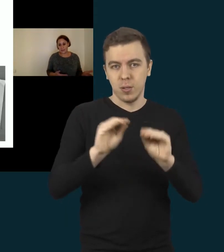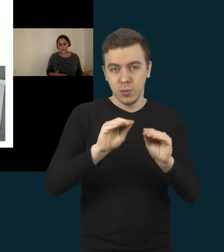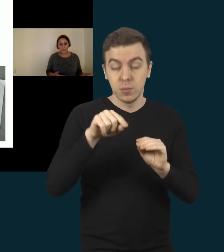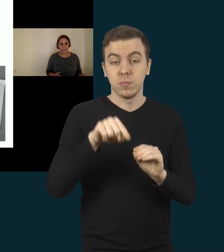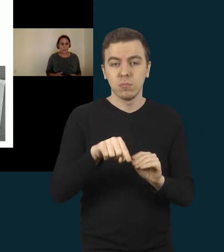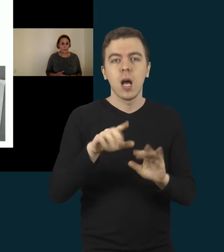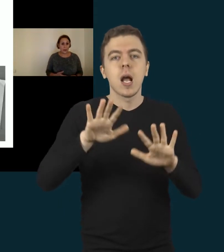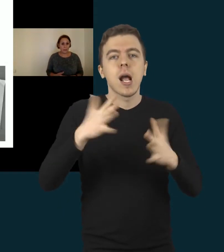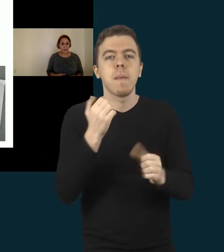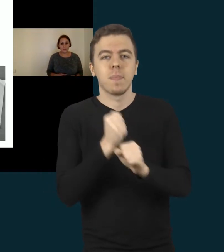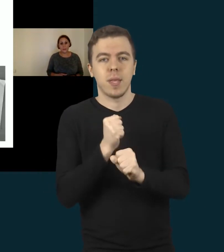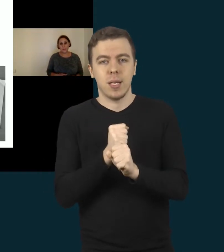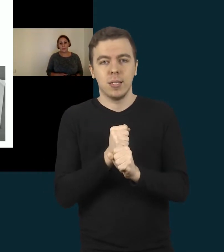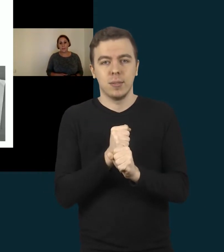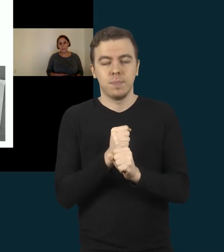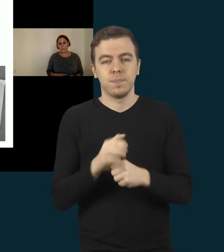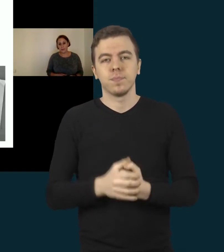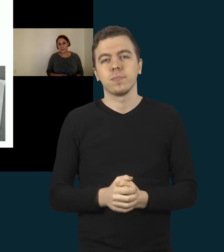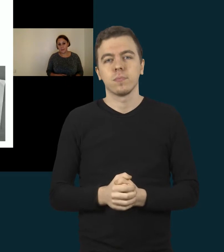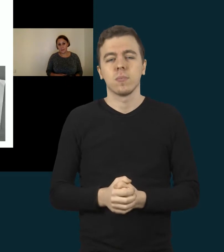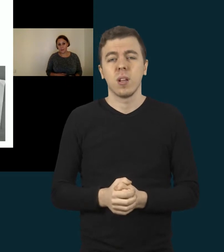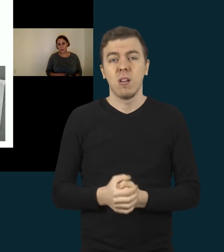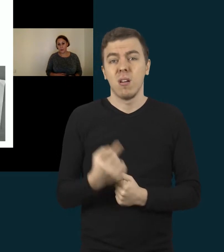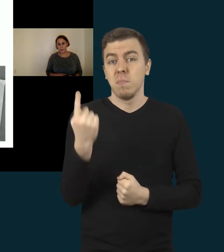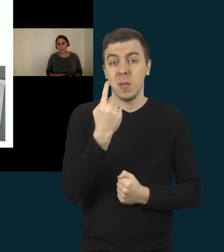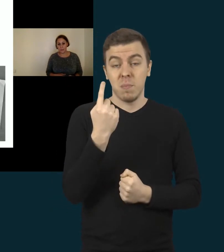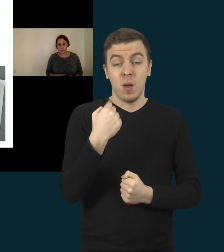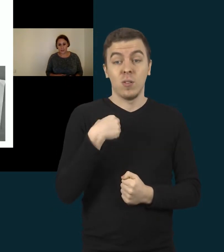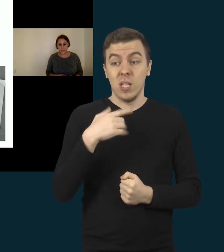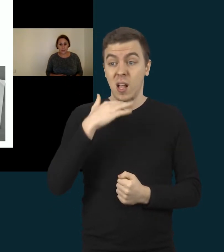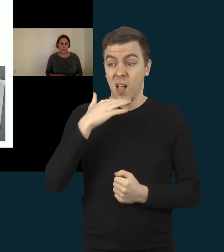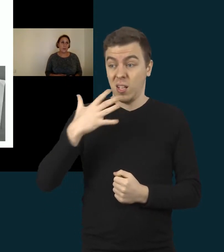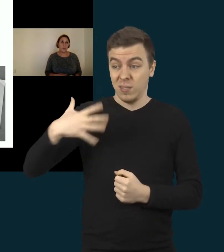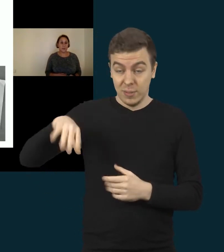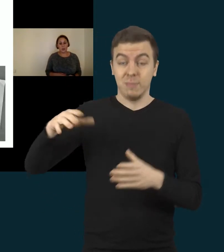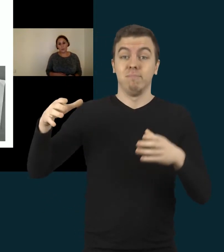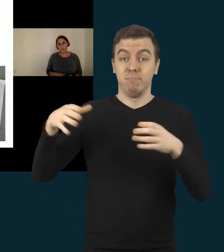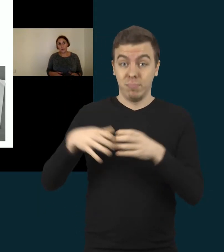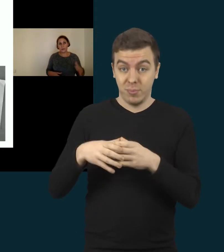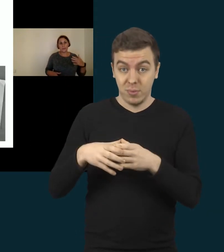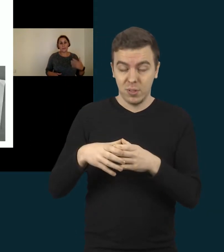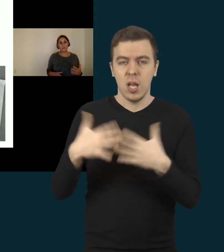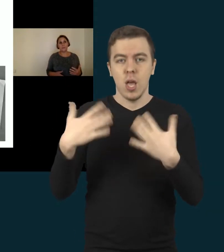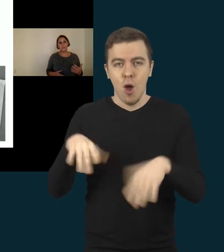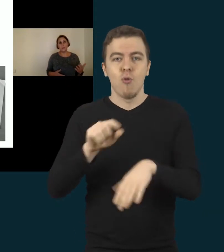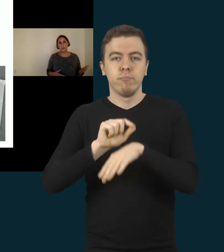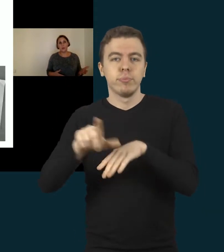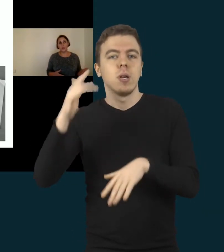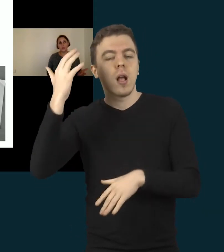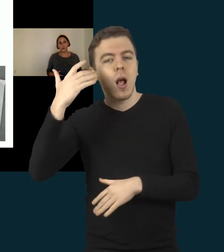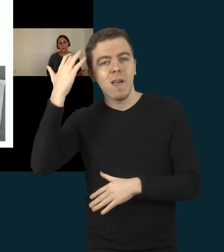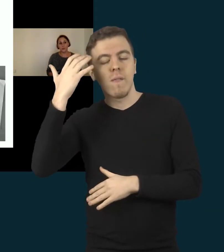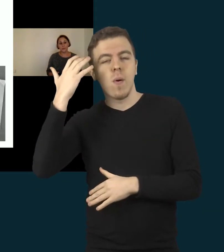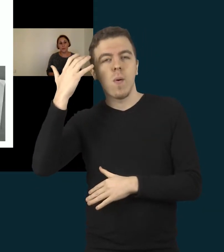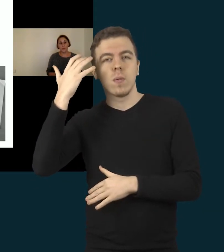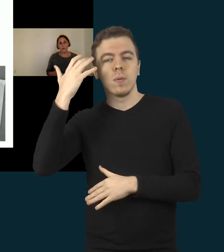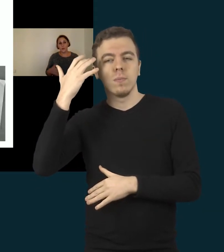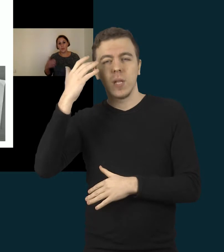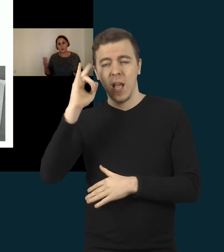ką darysim per pamokas. Tai pirmiausia, tai mes sujungėm klasės ir pradėjom galvoti, kad mokinių